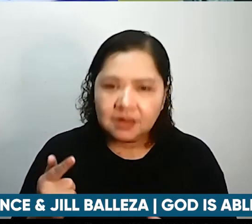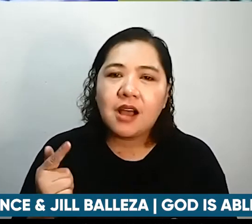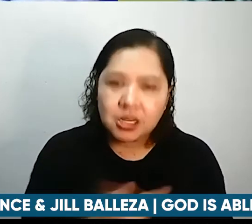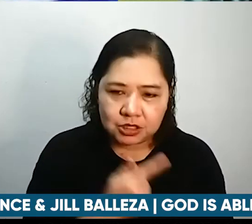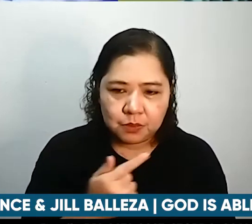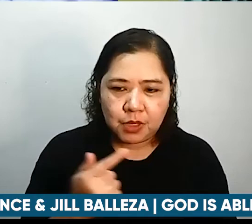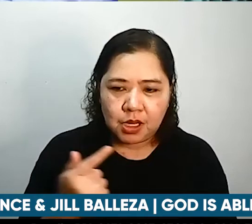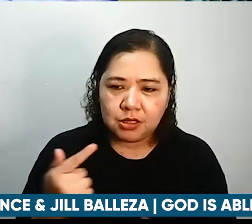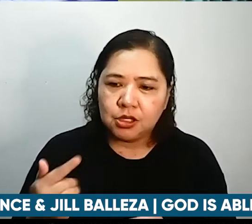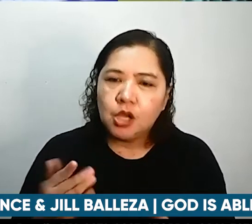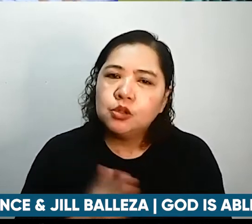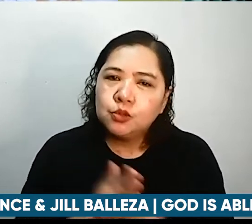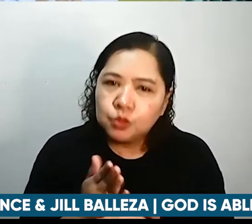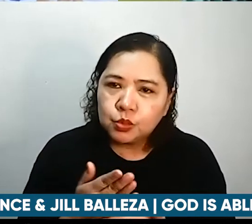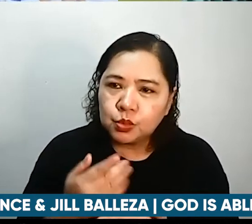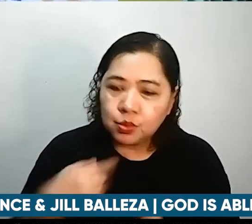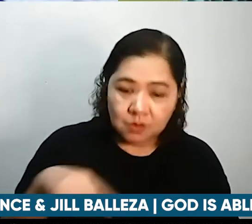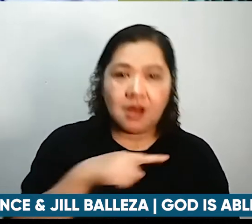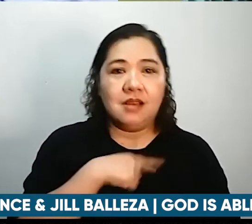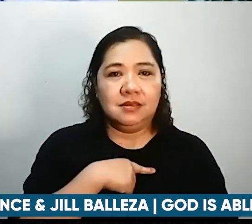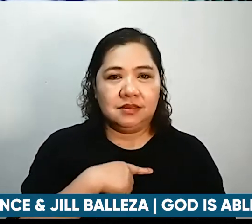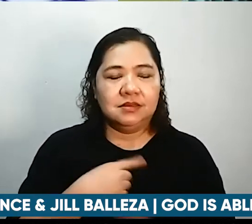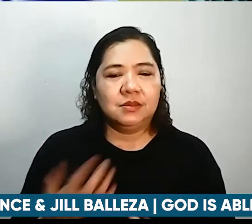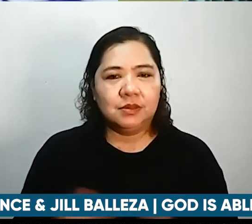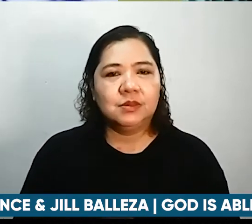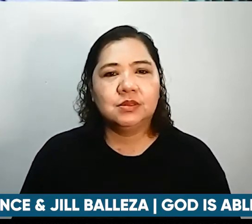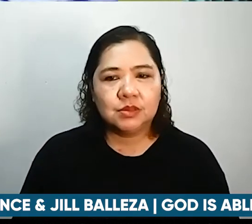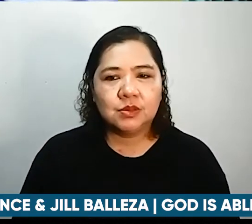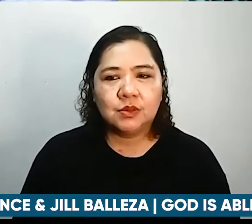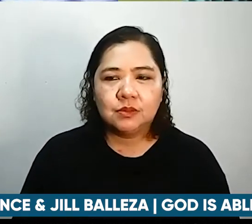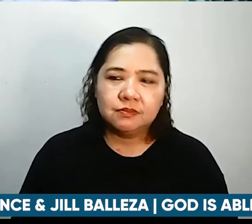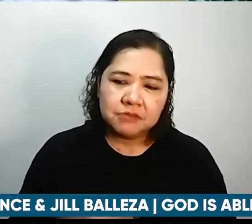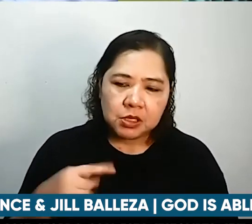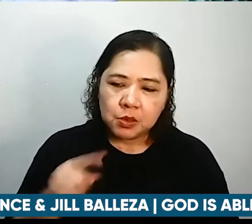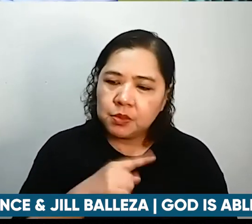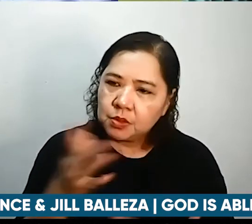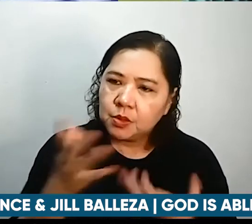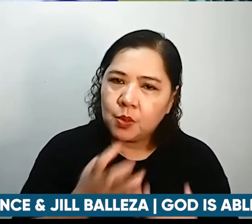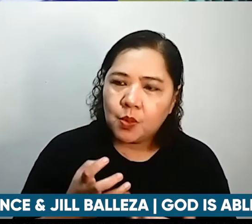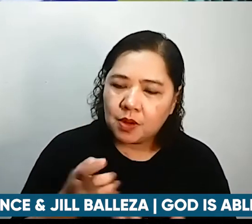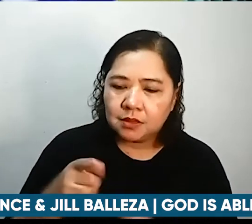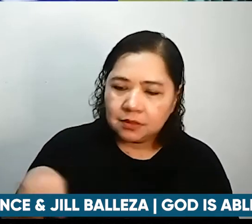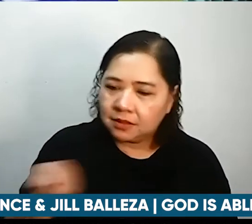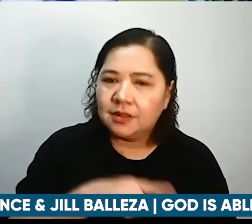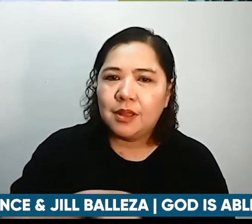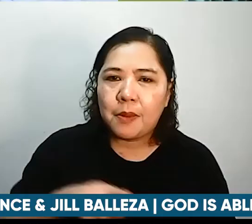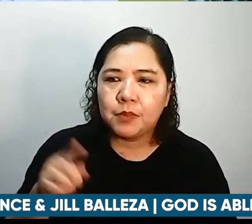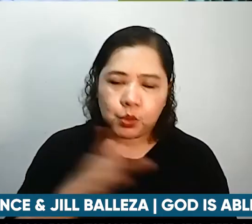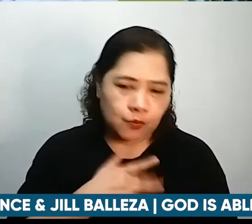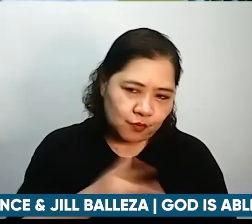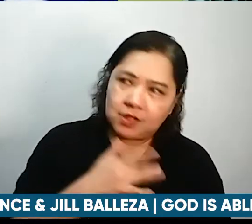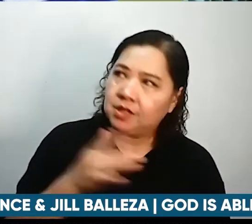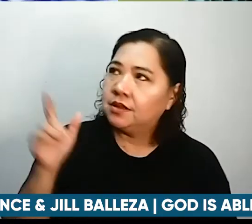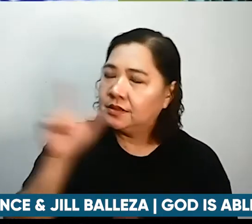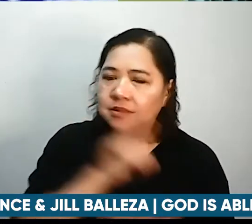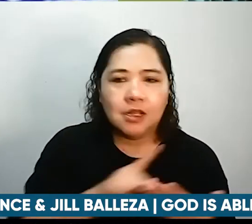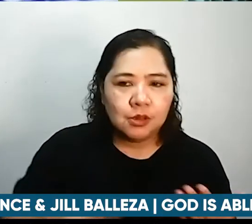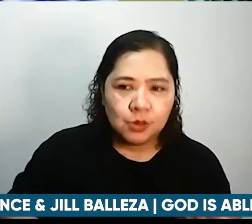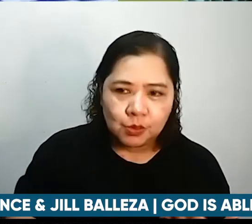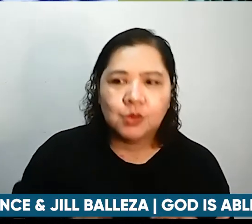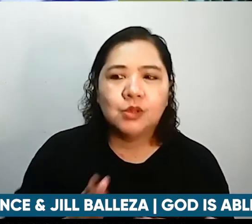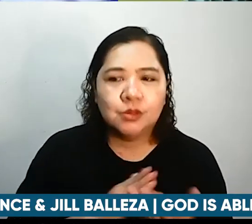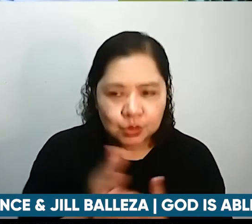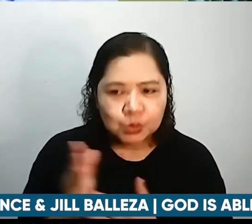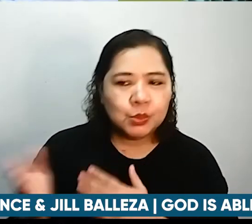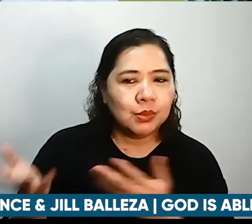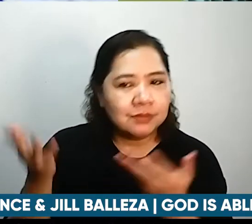maramdaman nila si Lord doon sa magiging kamustahan at prayer time namin together so again excited na excited po kami